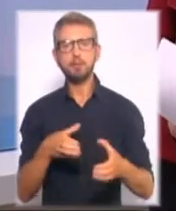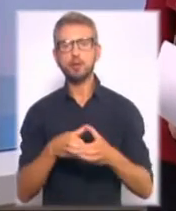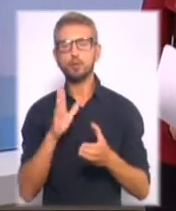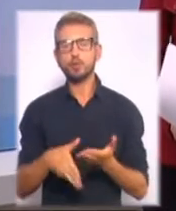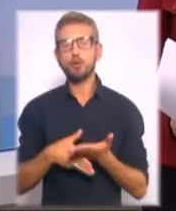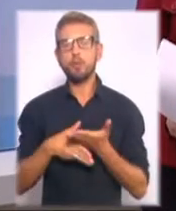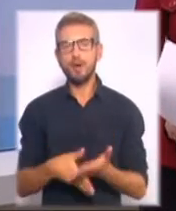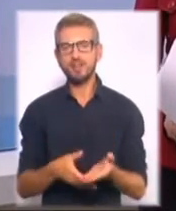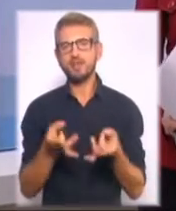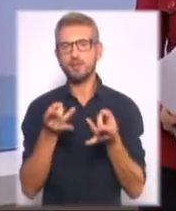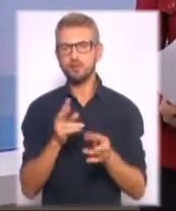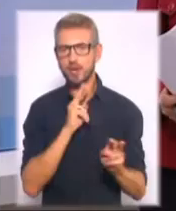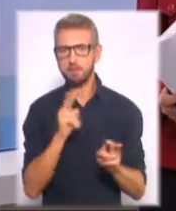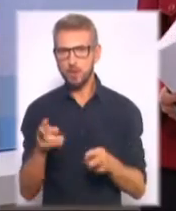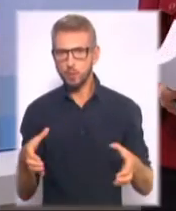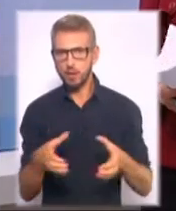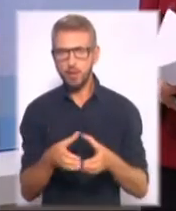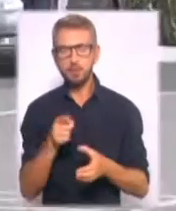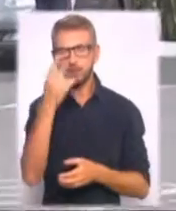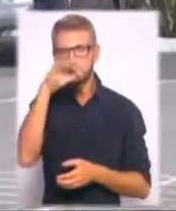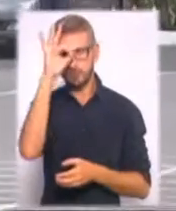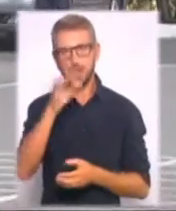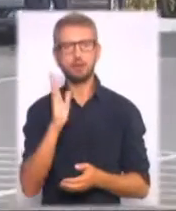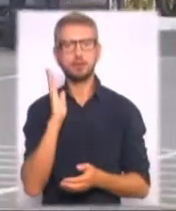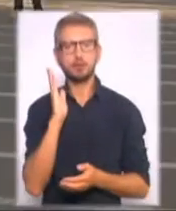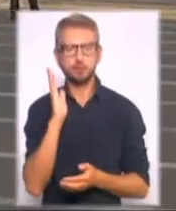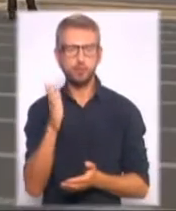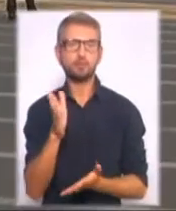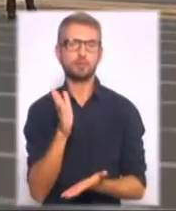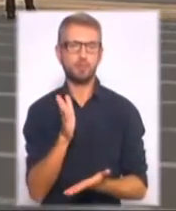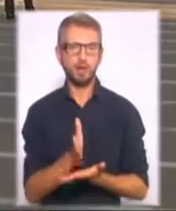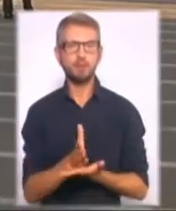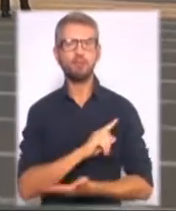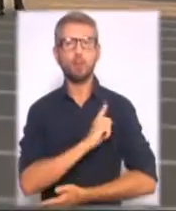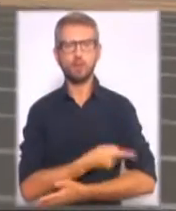звичайним патрулям. Ці поліцейські матимуть посилену тактичну підготовку.